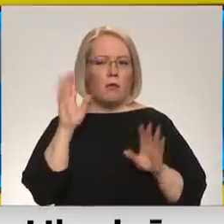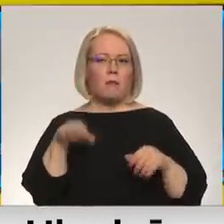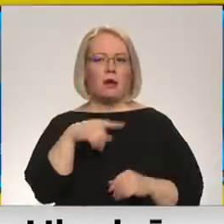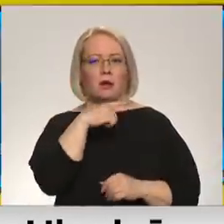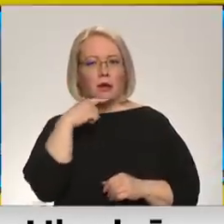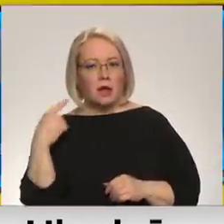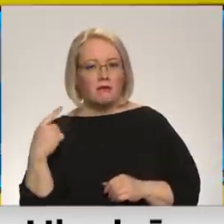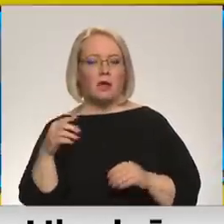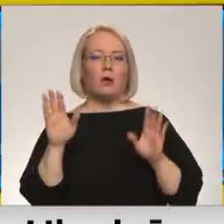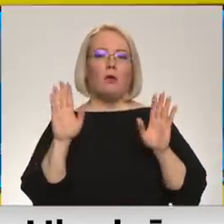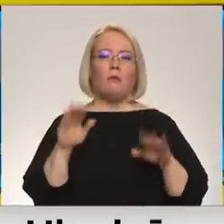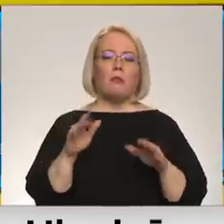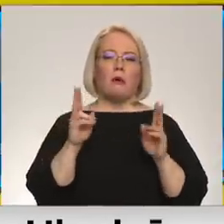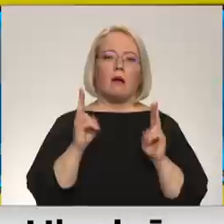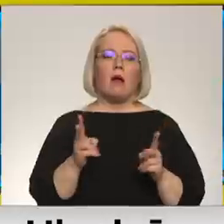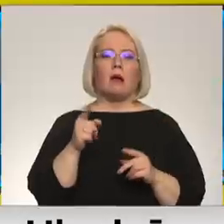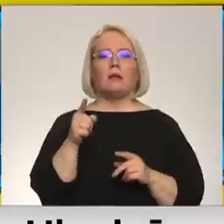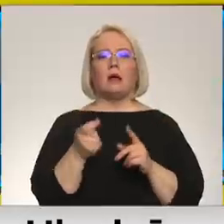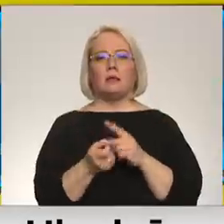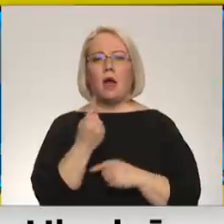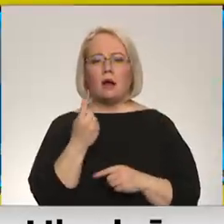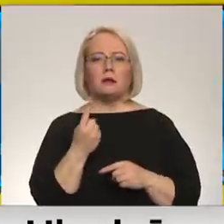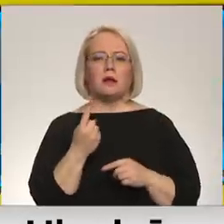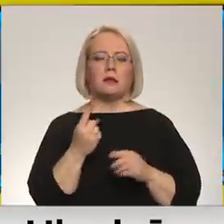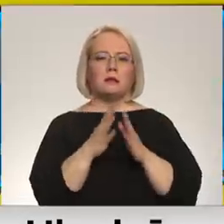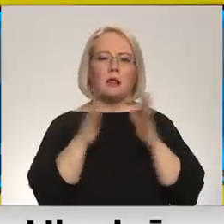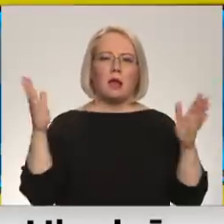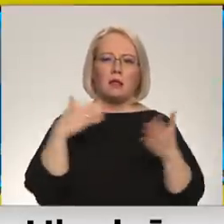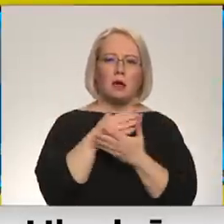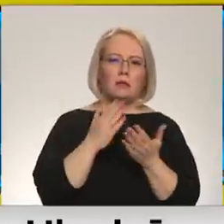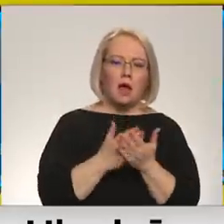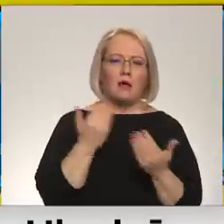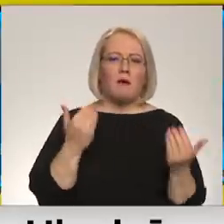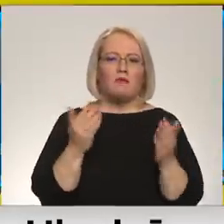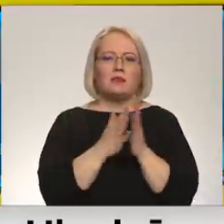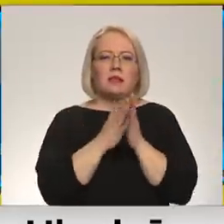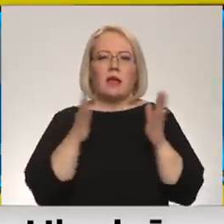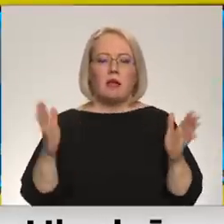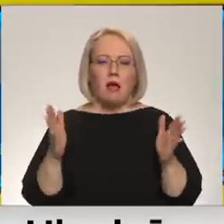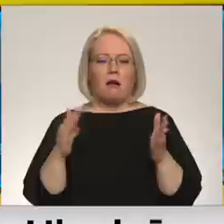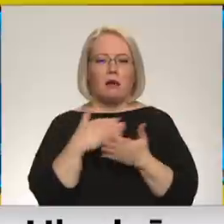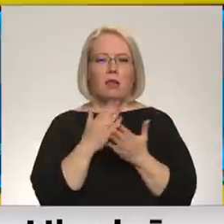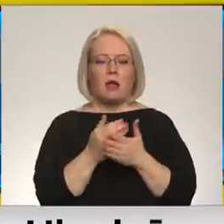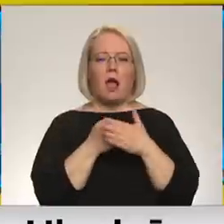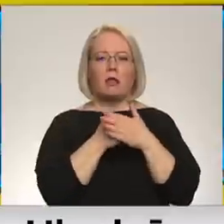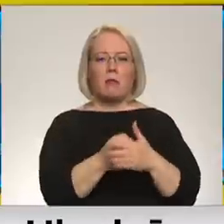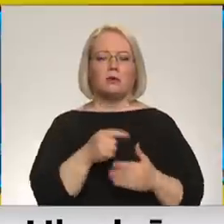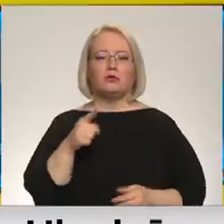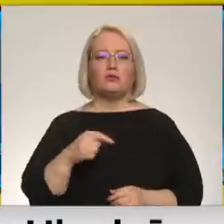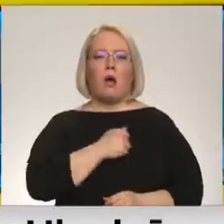Krieviju. Par to, kā tas nākas, ka liela daļa, varbūt lielākā visticamāk, atbalsta Putinu, atbalsta agresiju.